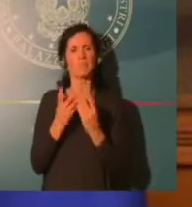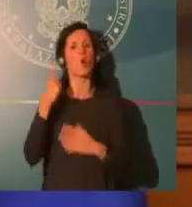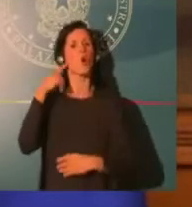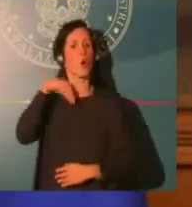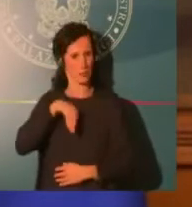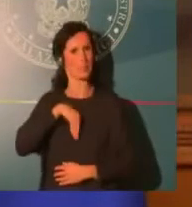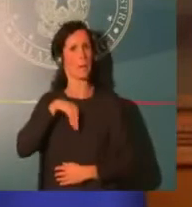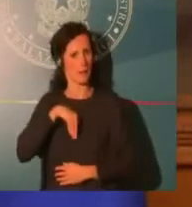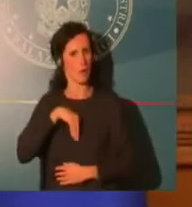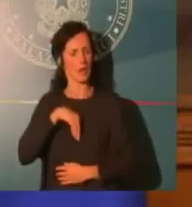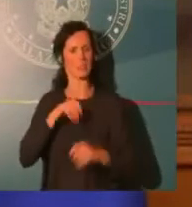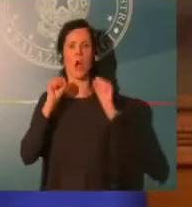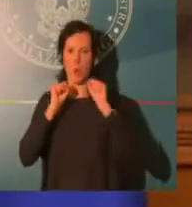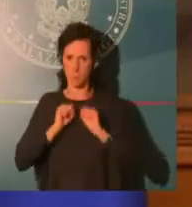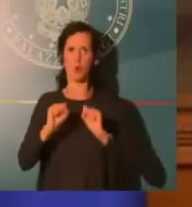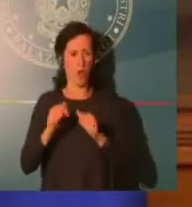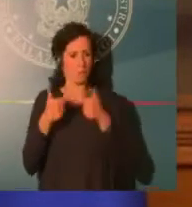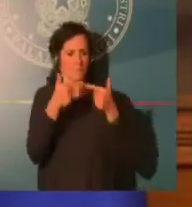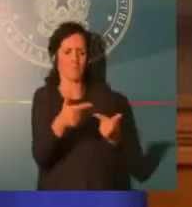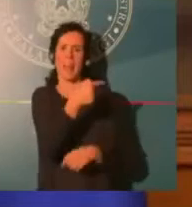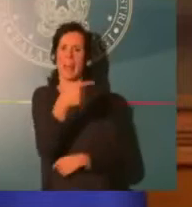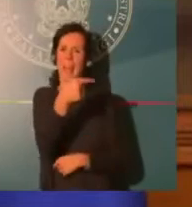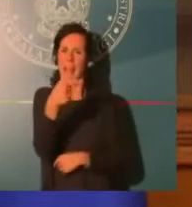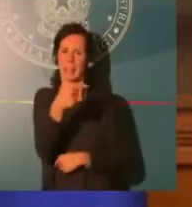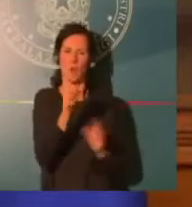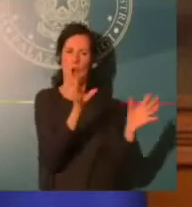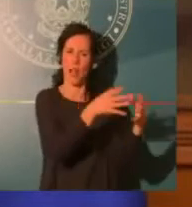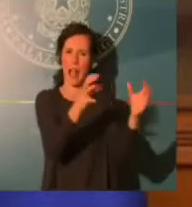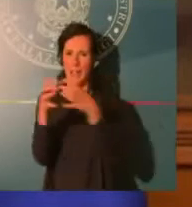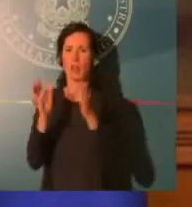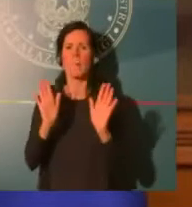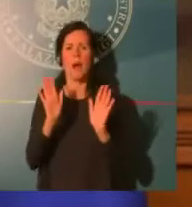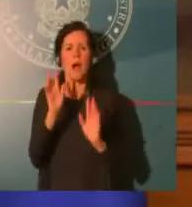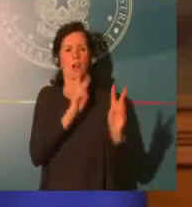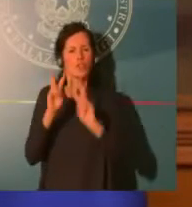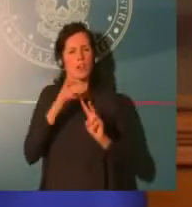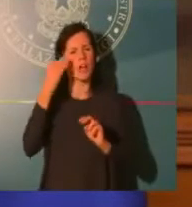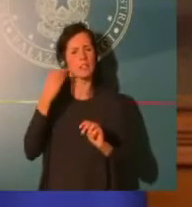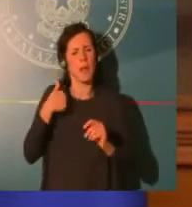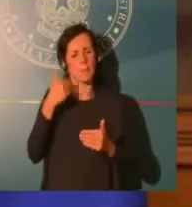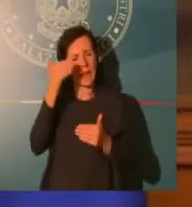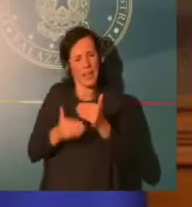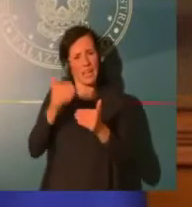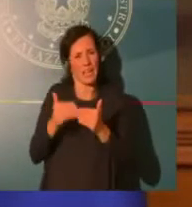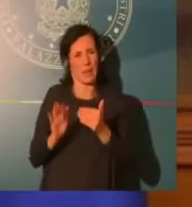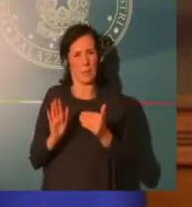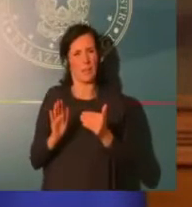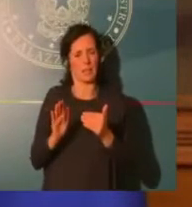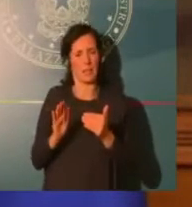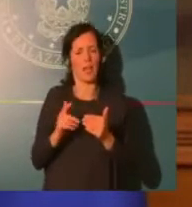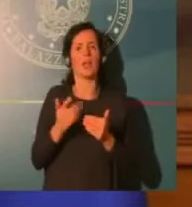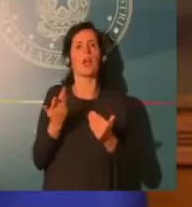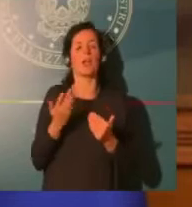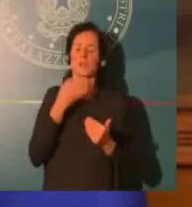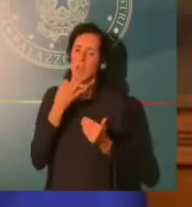con tutta una serie di raccomandazioni per quanto riguarda comportamenti di cautela delle singole persone. E